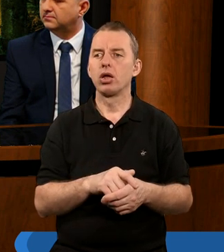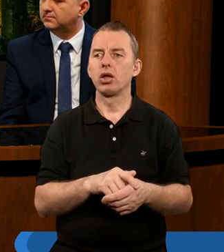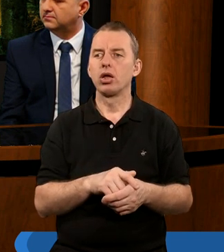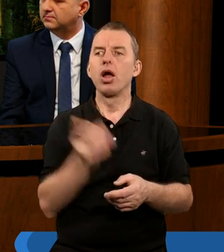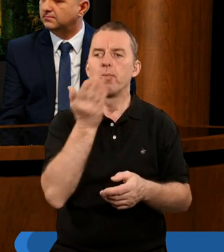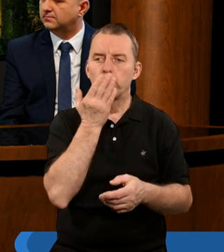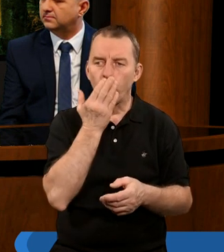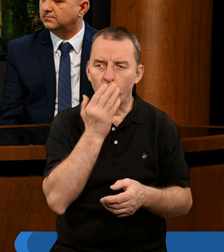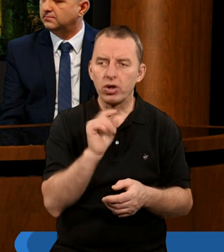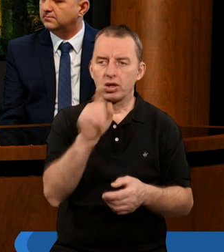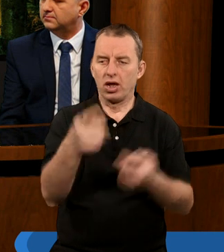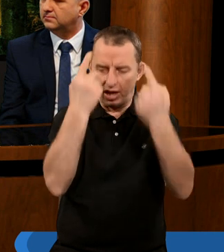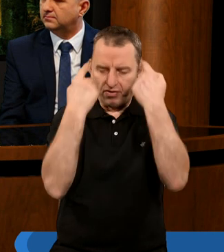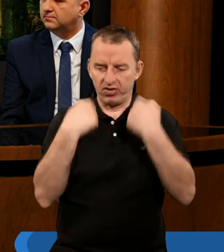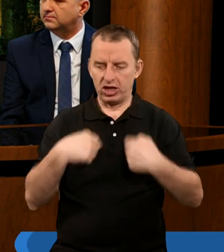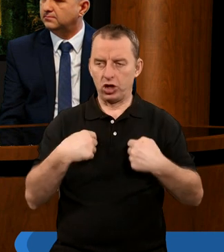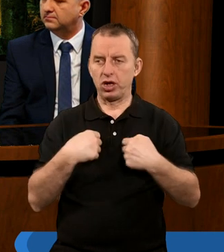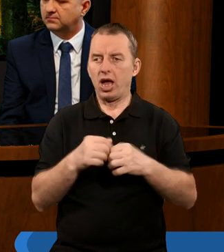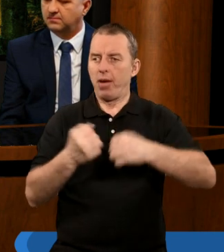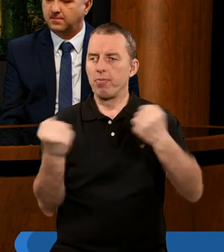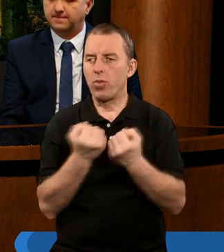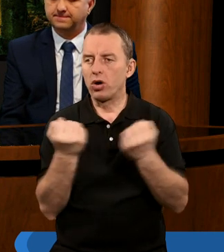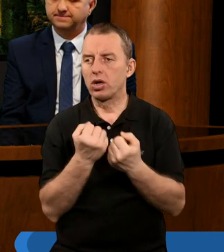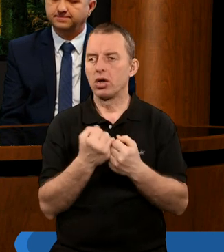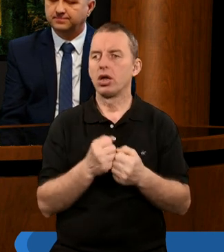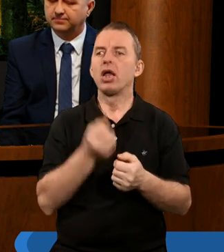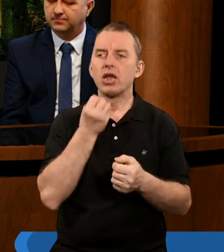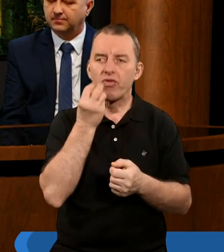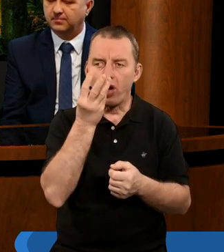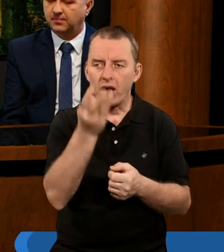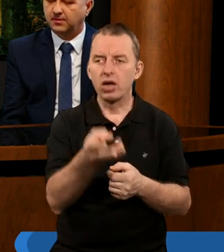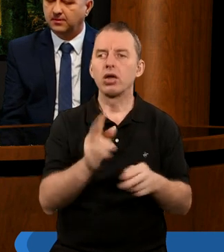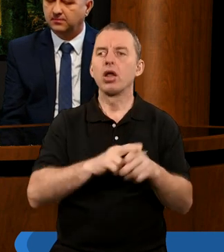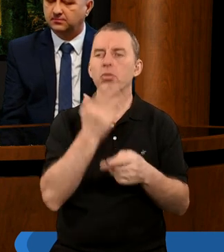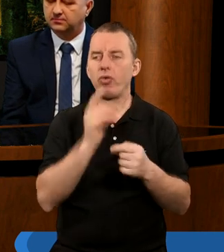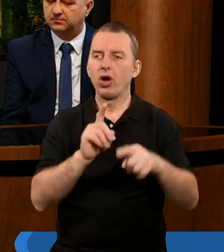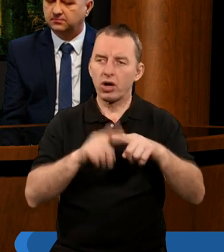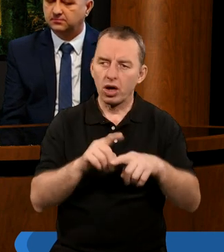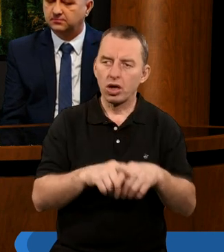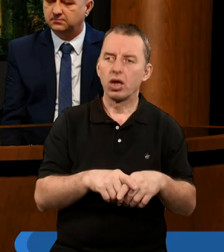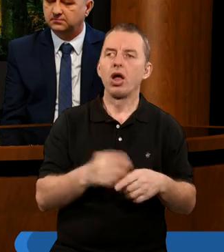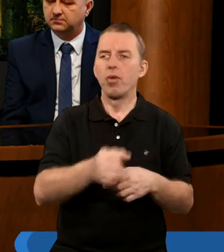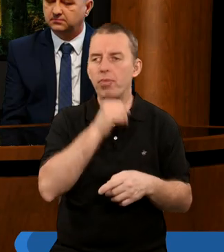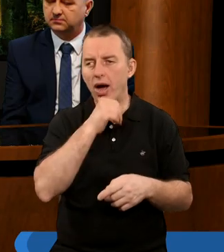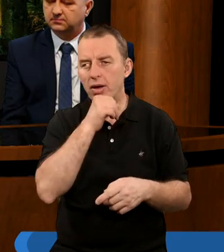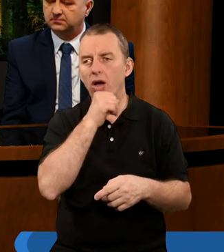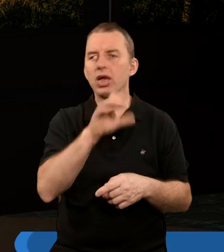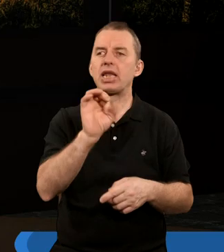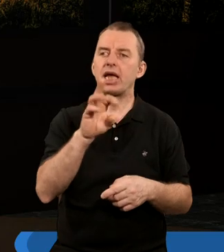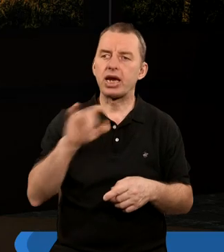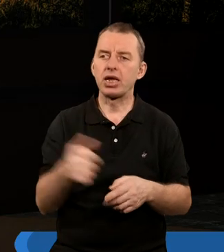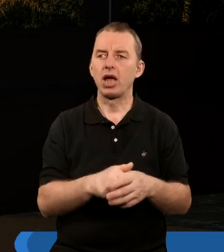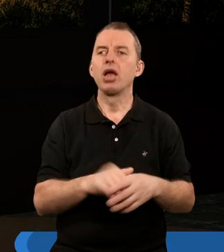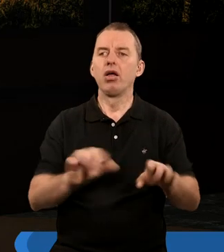My mówimy o tych takich fizycznych mocach, tak? czy to mówimy o cesarstwie rzymskim, czy to mówimy o Grecji, tak? Czy mówimy o Babilonii, Asyrii,